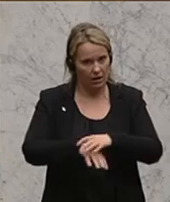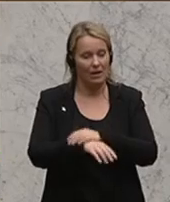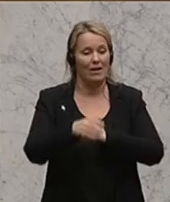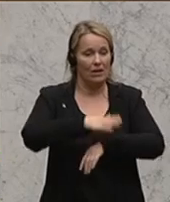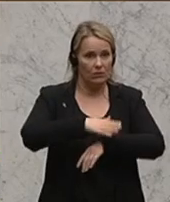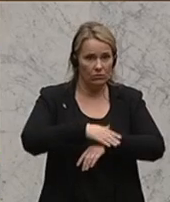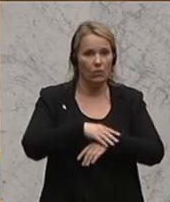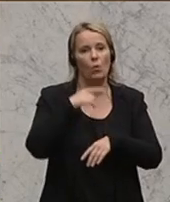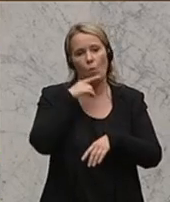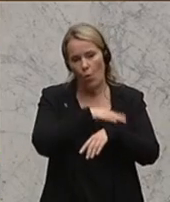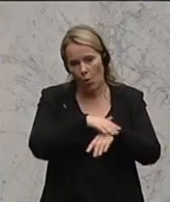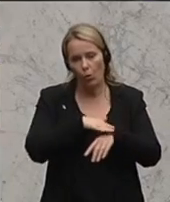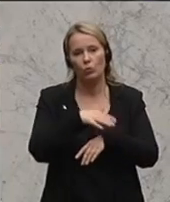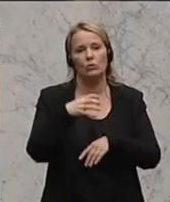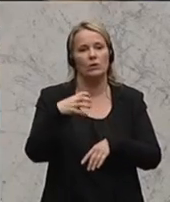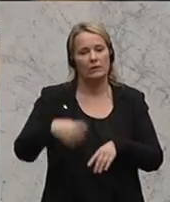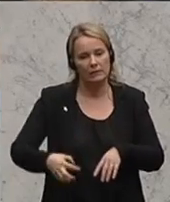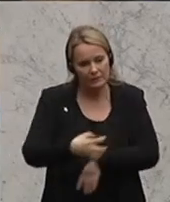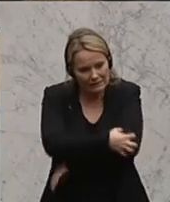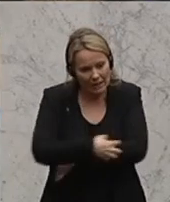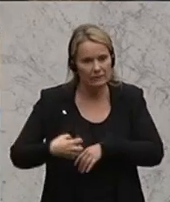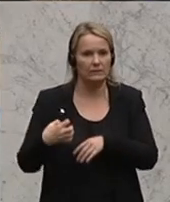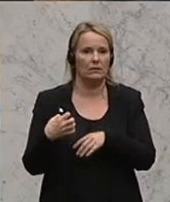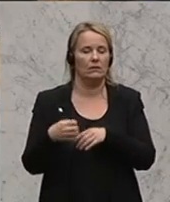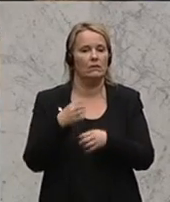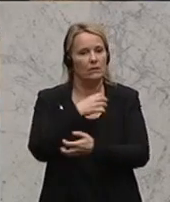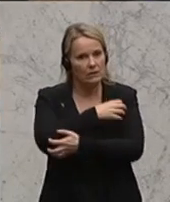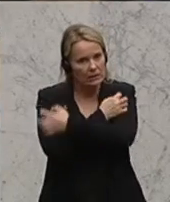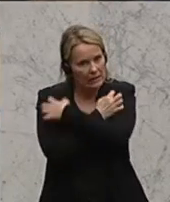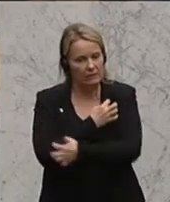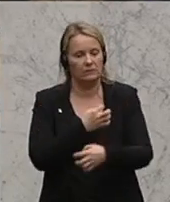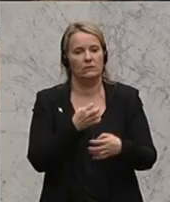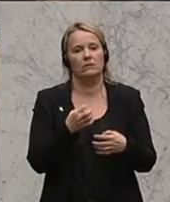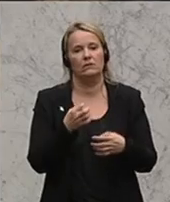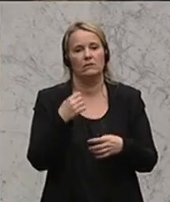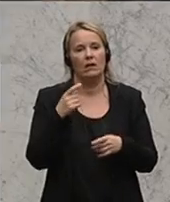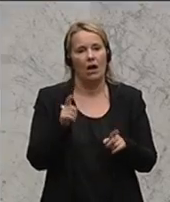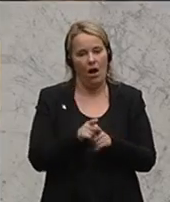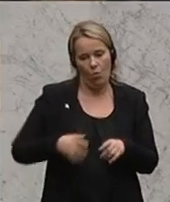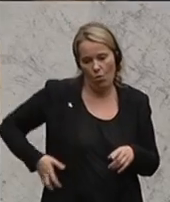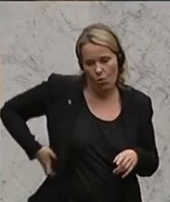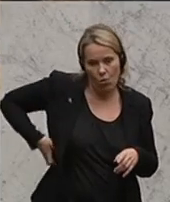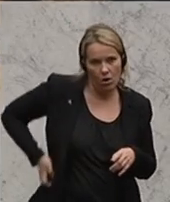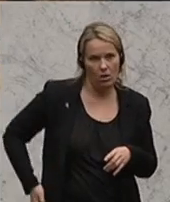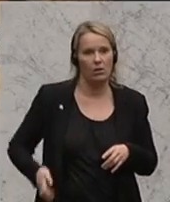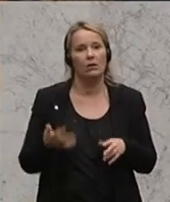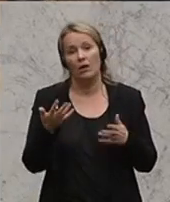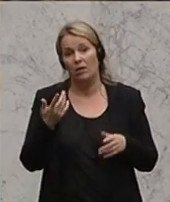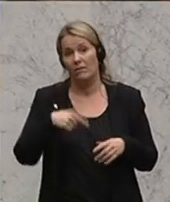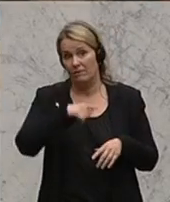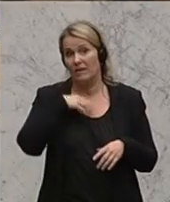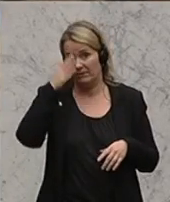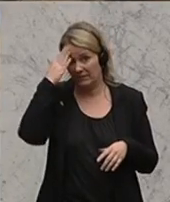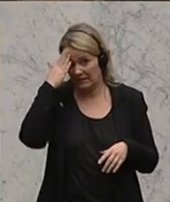linken Handgelenk eine Rötung, Kratzer am rechten Unterarm, Kratzer oberhalb des Gesäßes. Nun wissen wir aber